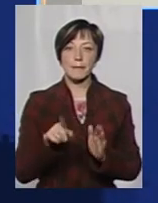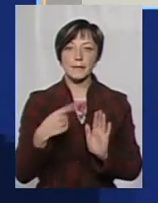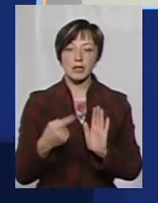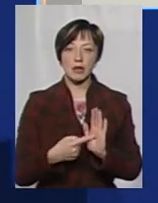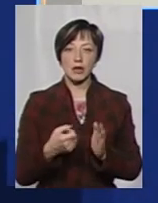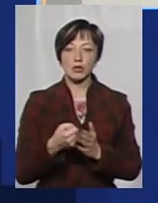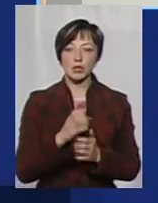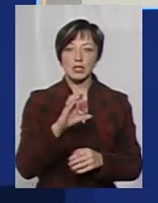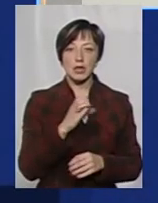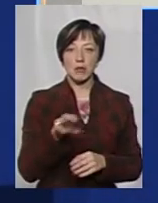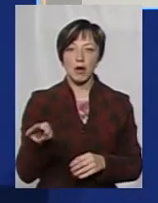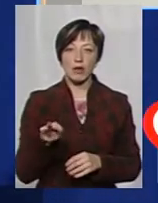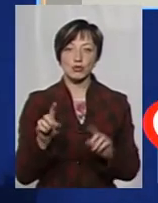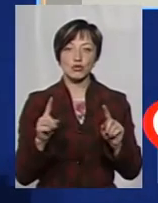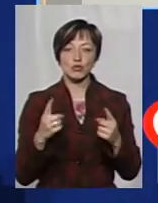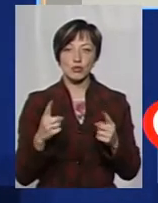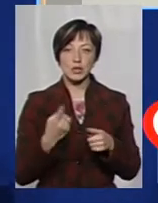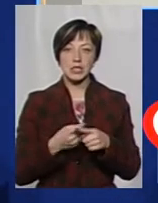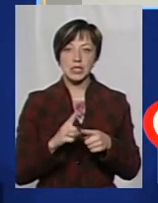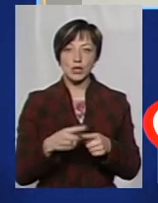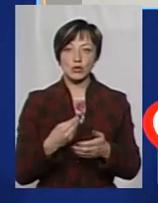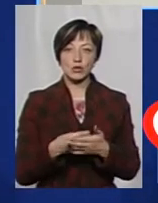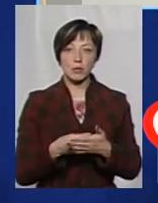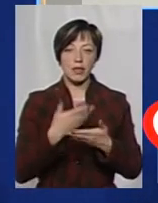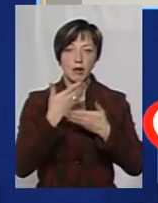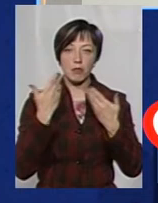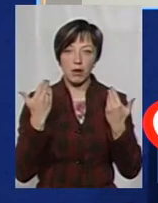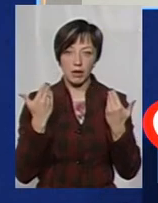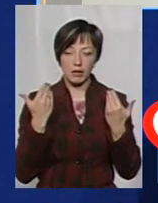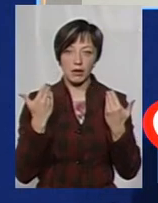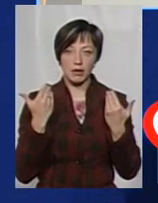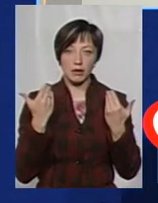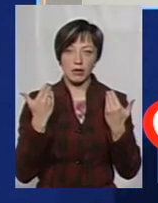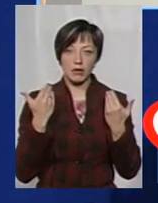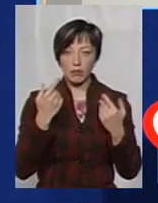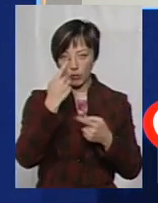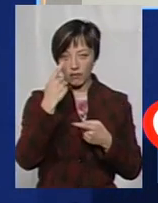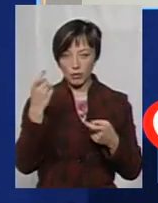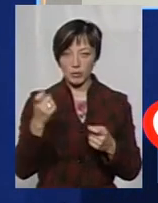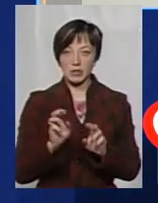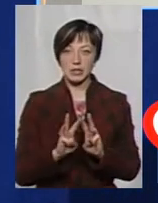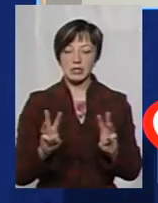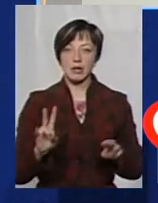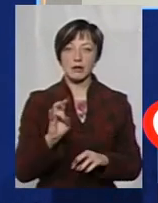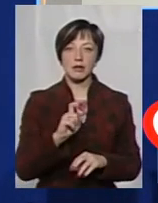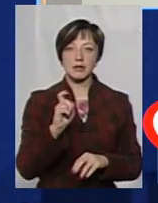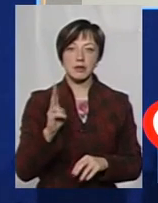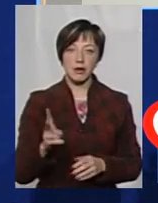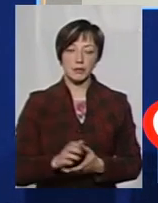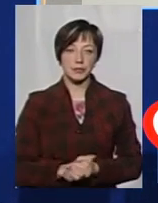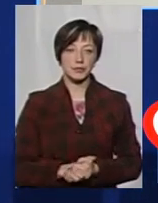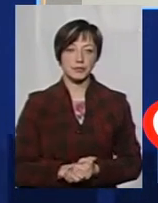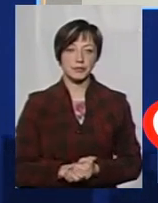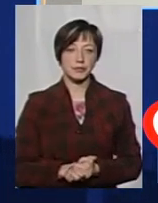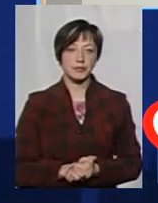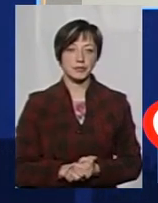Сергія Михайловича, чому цієї суми немає в повідомленнях на сайті НАЗК. Чому він не повідомив